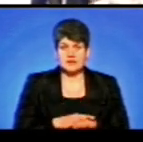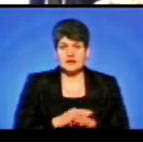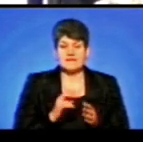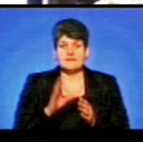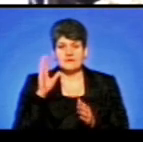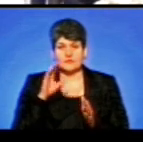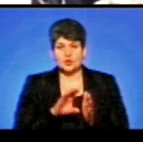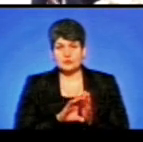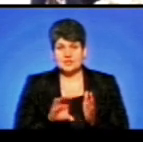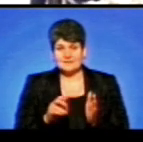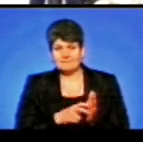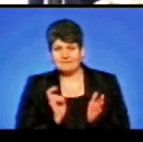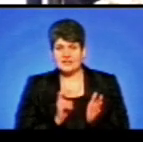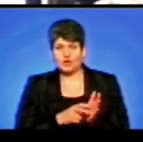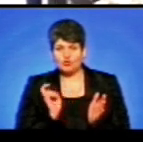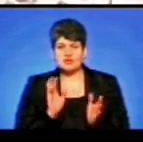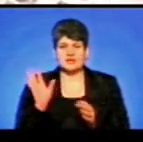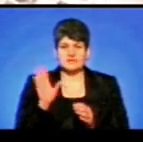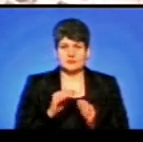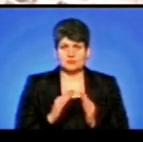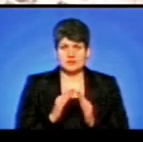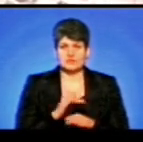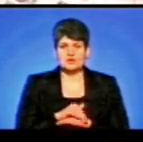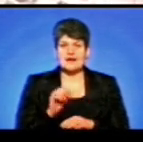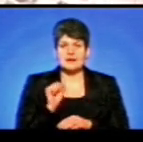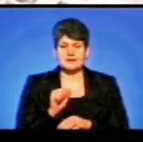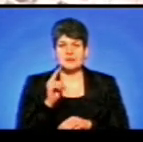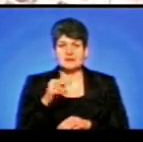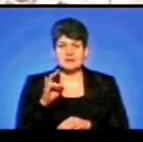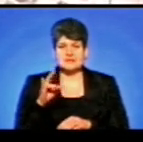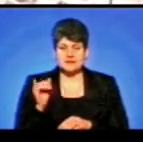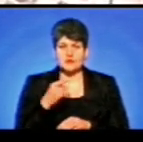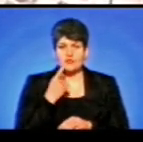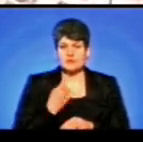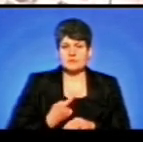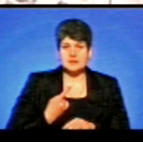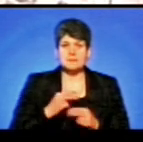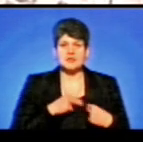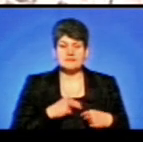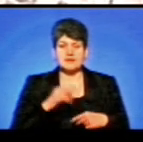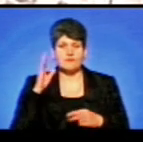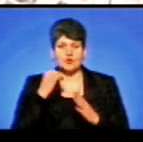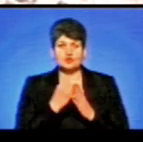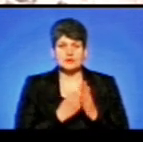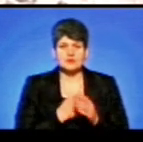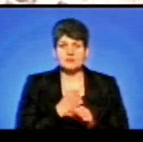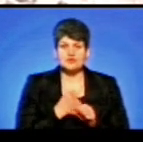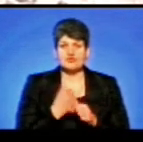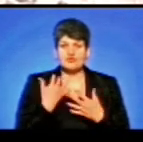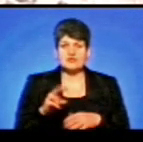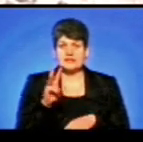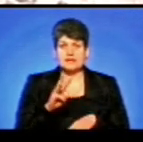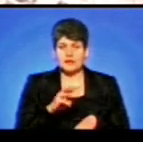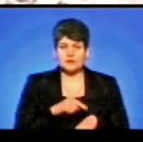усі будинки на вулиці Академіка Дністрянського. Як повідомив один із майстрів, працівники водоканалу на місці працюють уже три